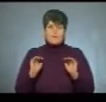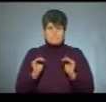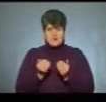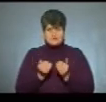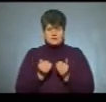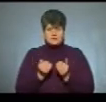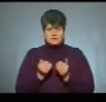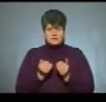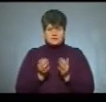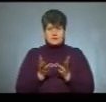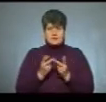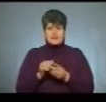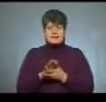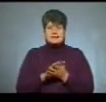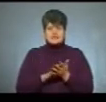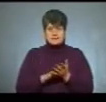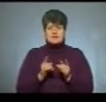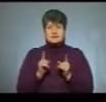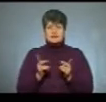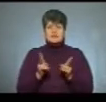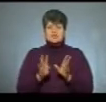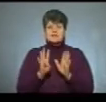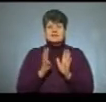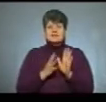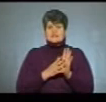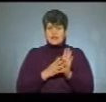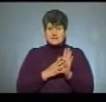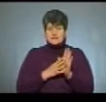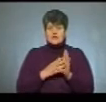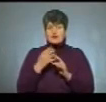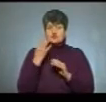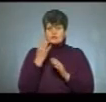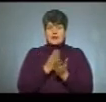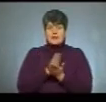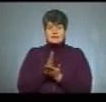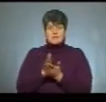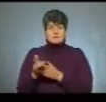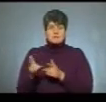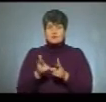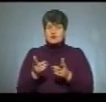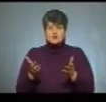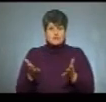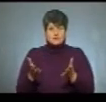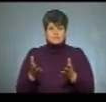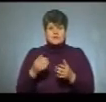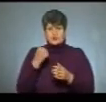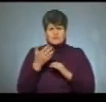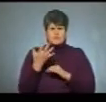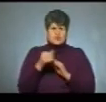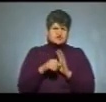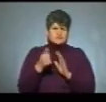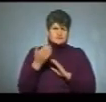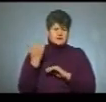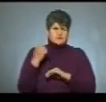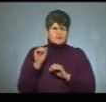кількість заяв, їх лише 9 на 4 напрямки підготовки. І так, як, скажімо, ще років 5-6 назад можна